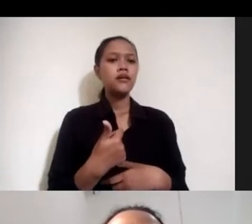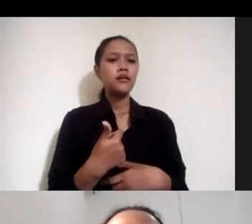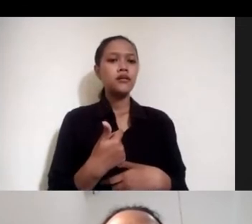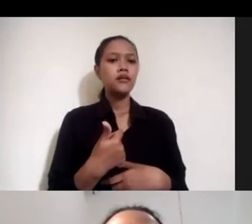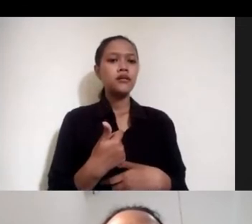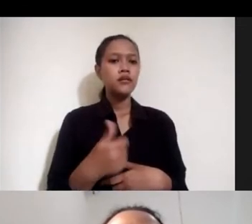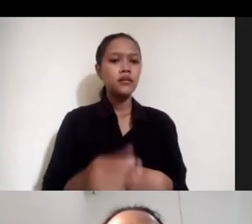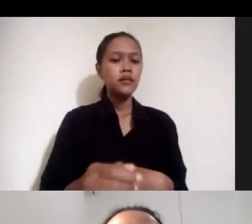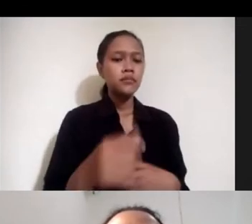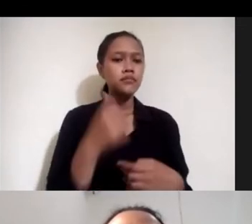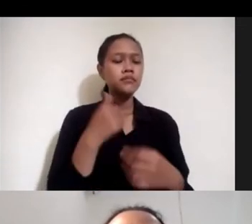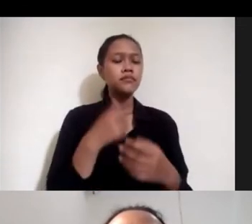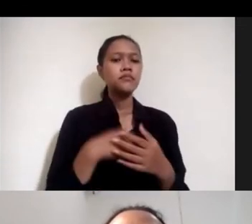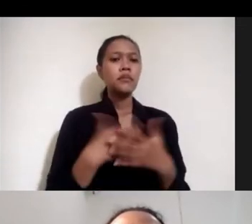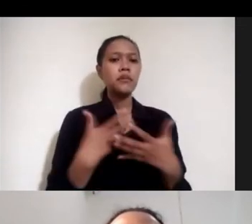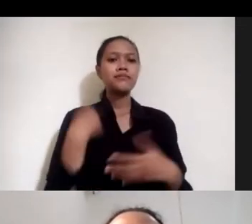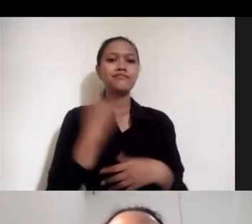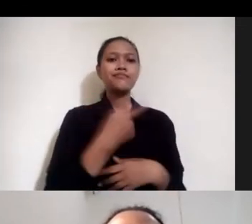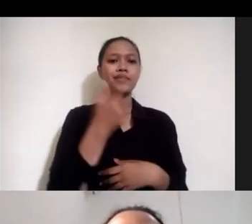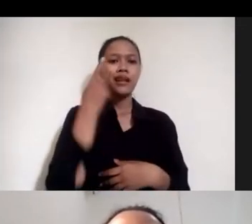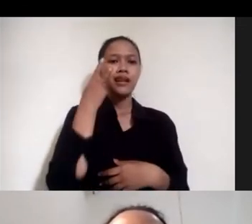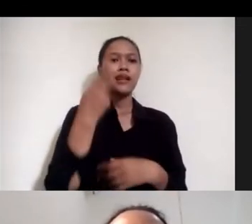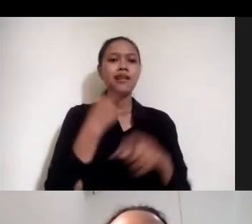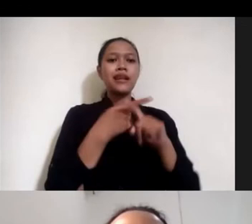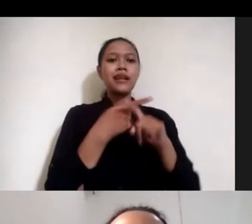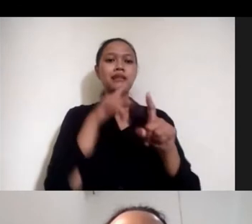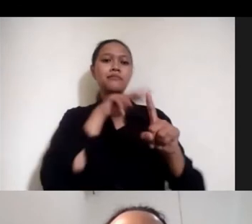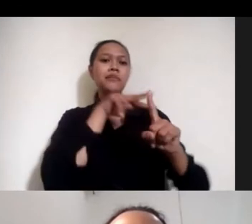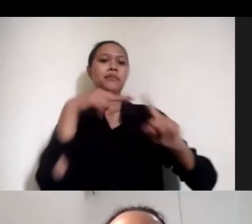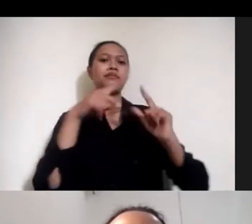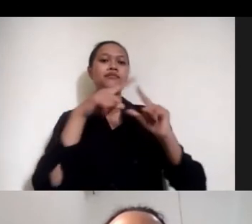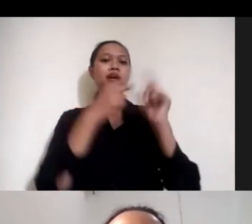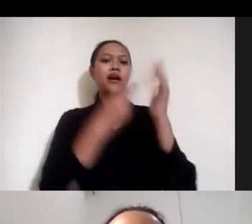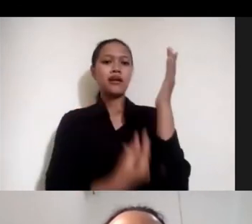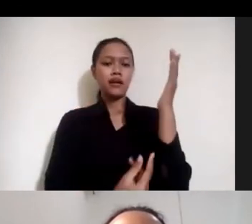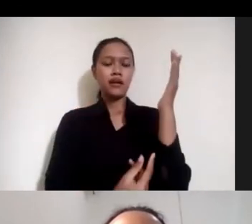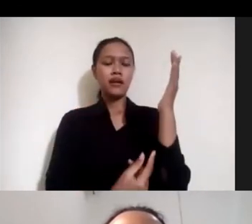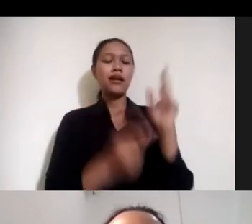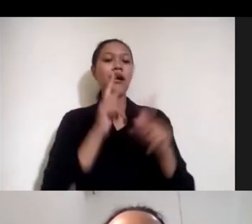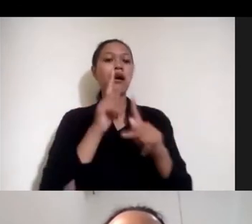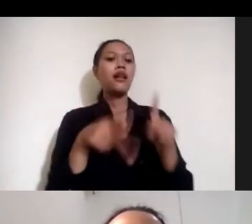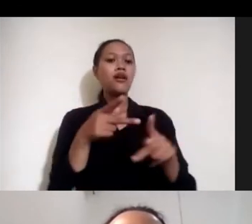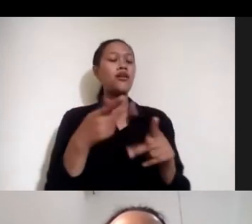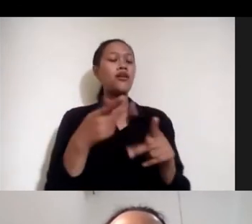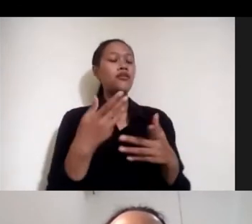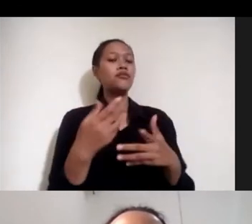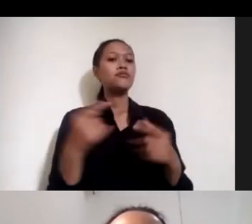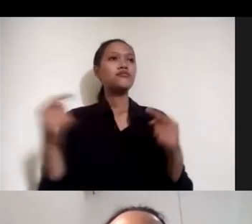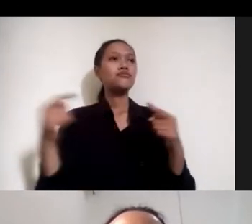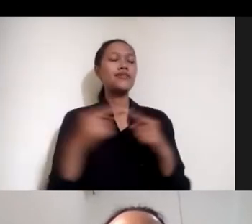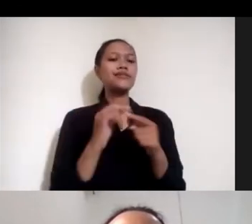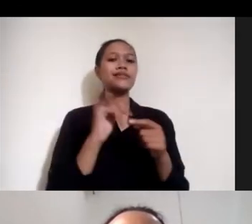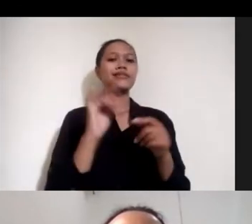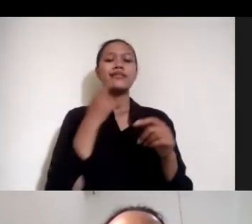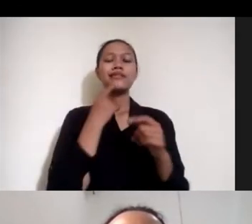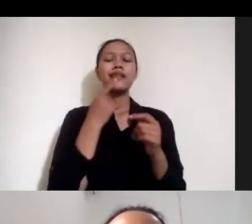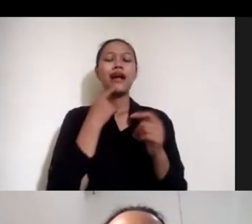melihat dari aspek anggaran. Nah, bagaimana kalau misalnya terkait dengan tema misalnya